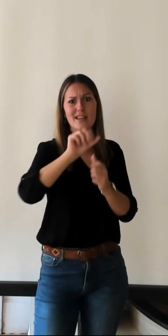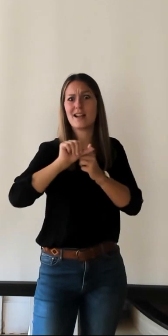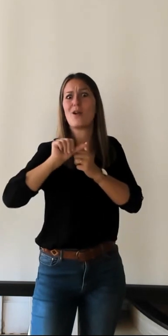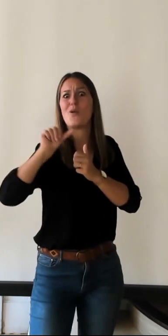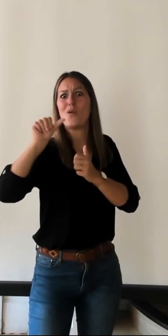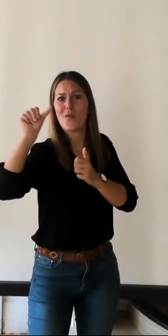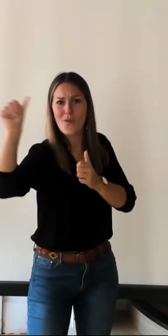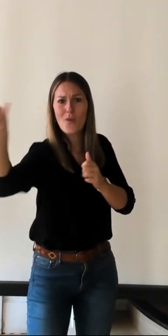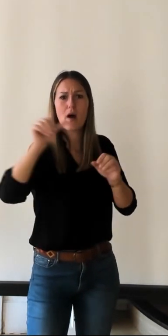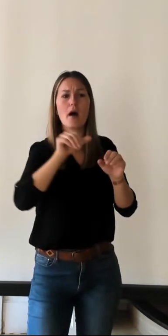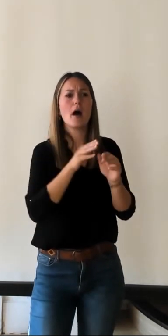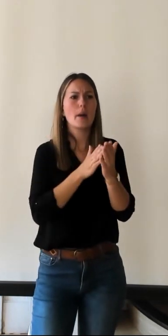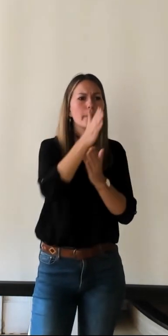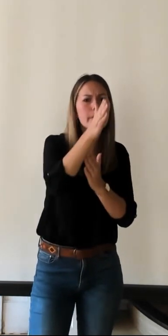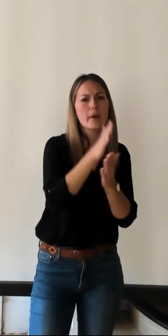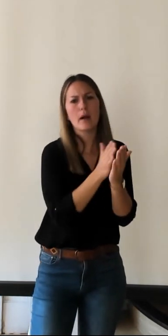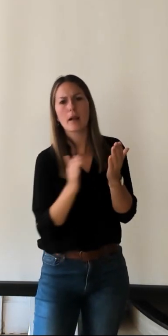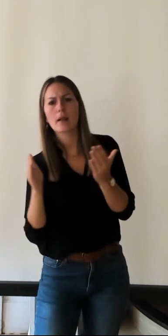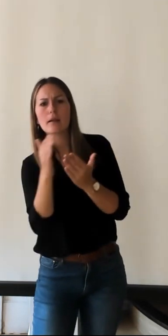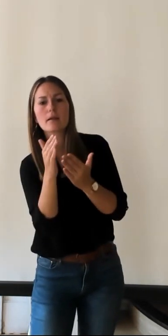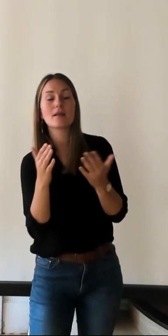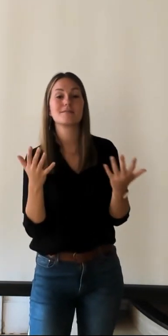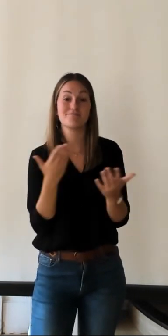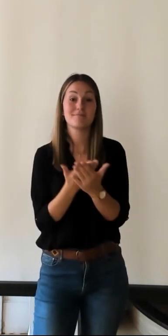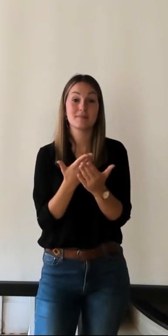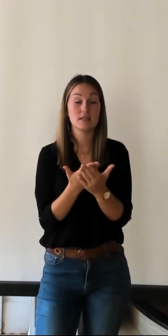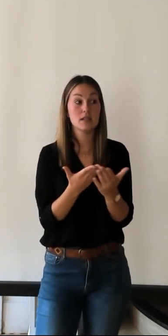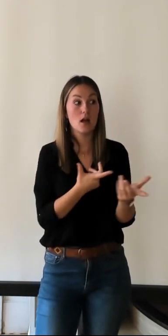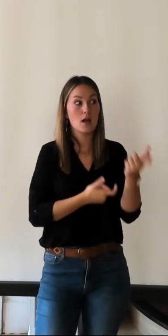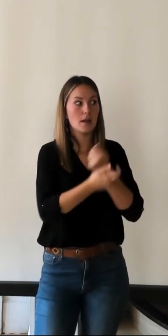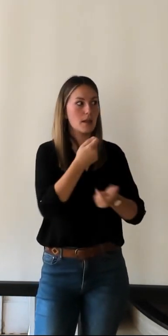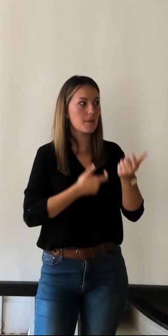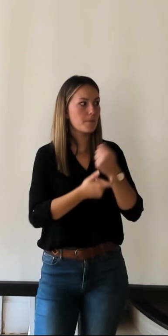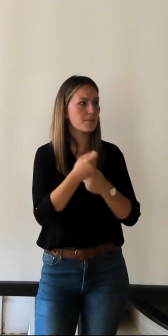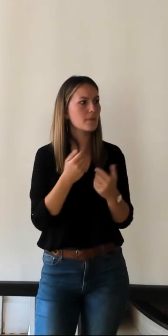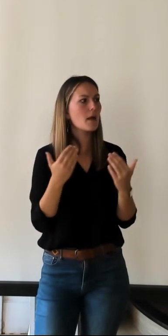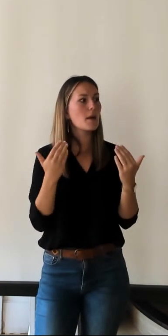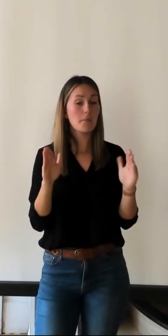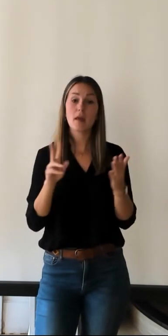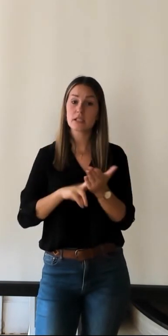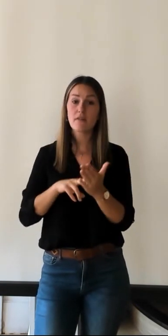primaire circuit secondaire et il y a cet aspect là mais à propos d'innovation